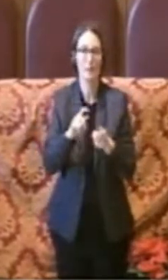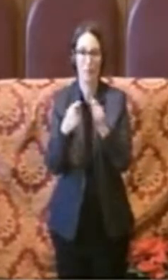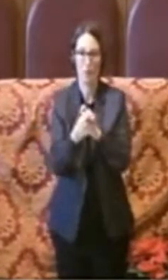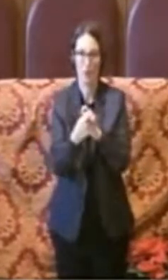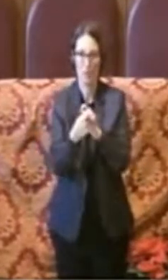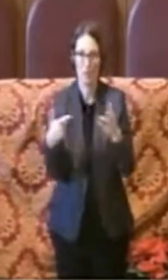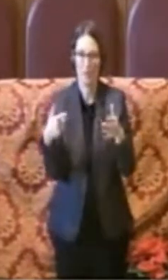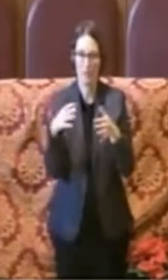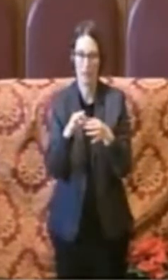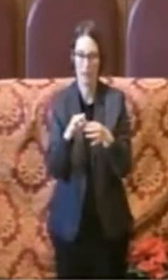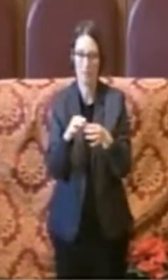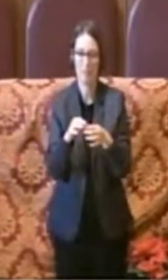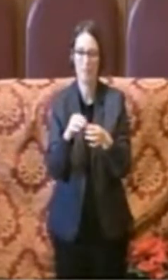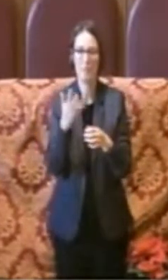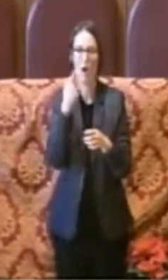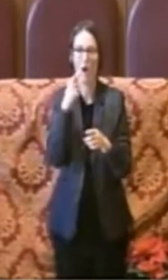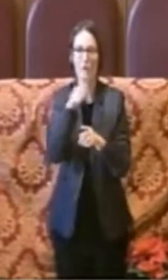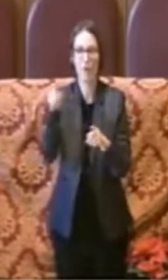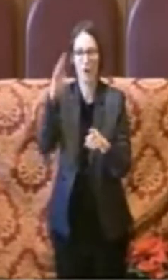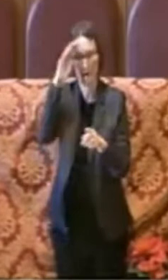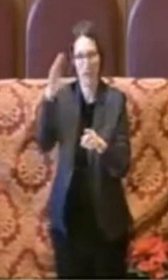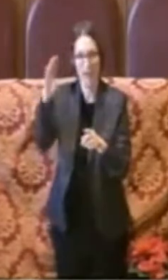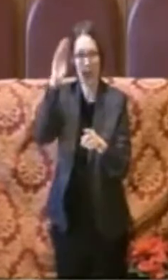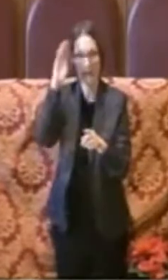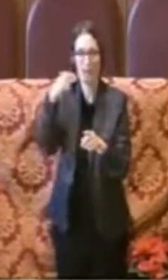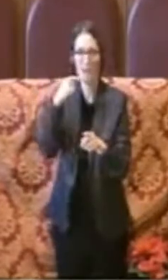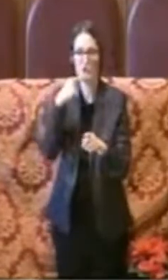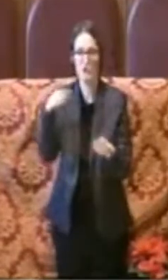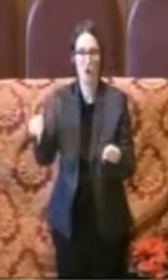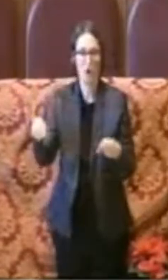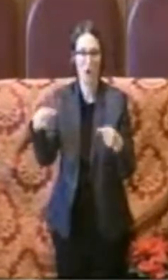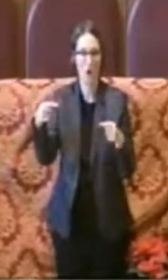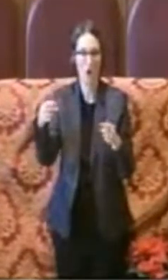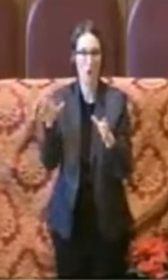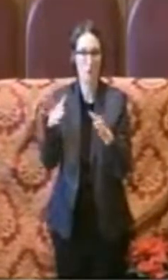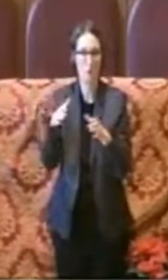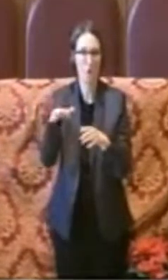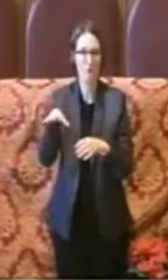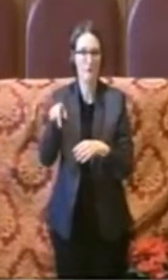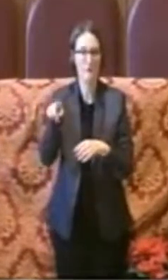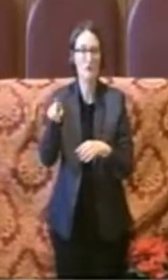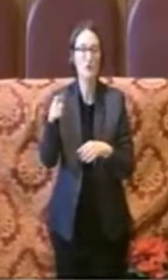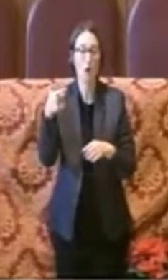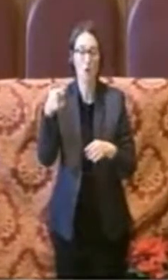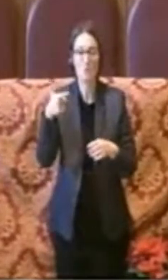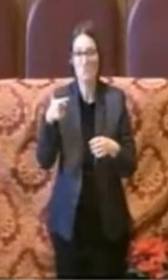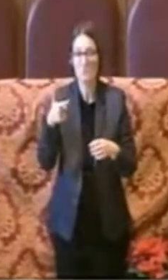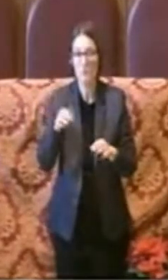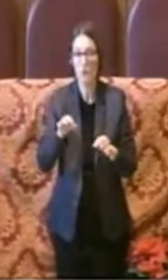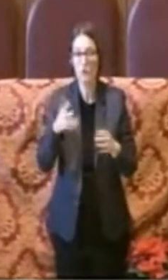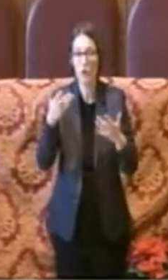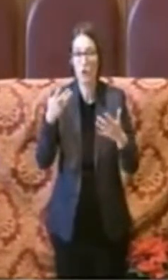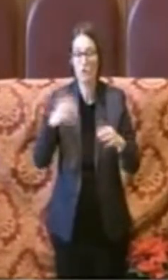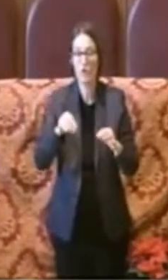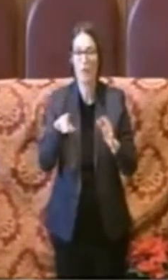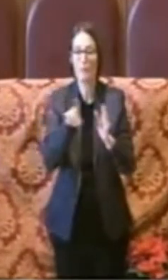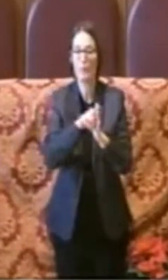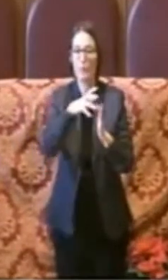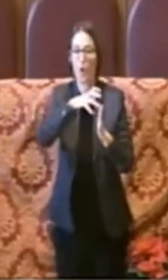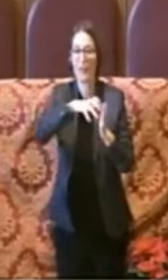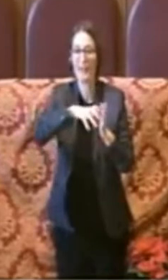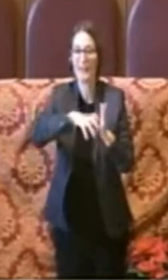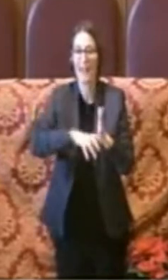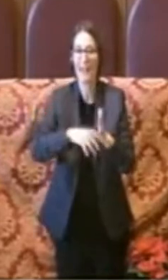vorrei destare l'attenzione delle opposizioni che hanno sottoscritto tra l'altro la delibera di iniziativa